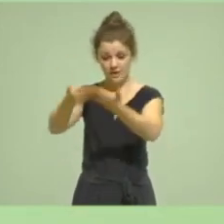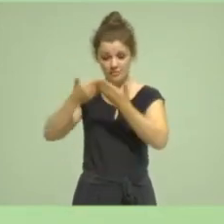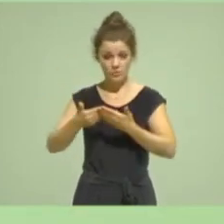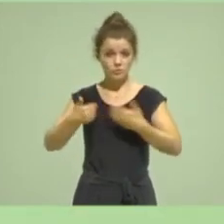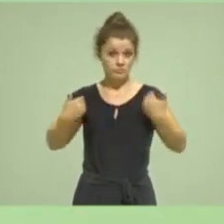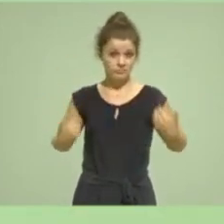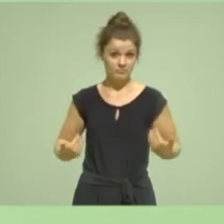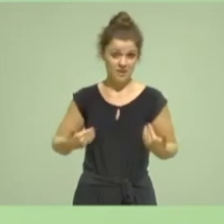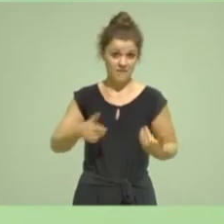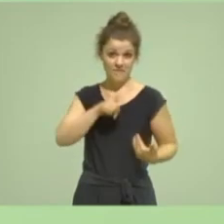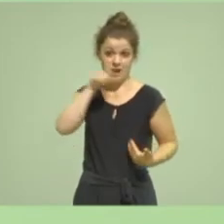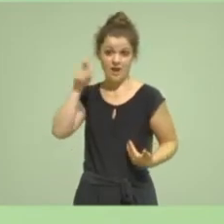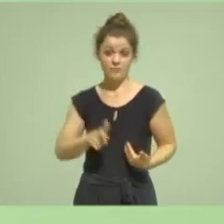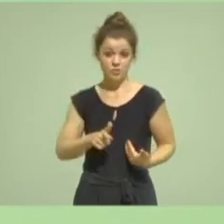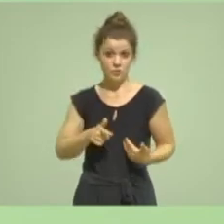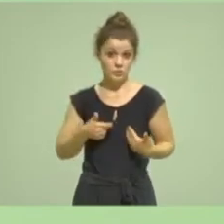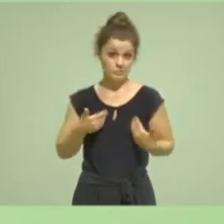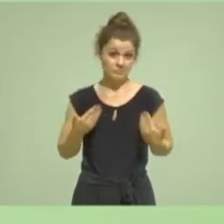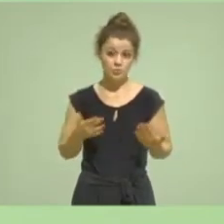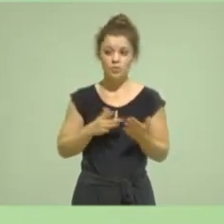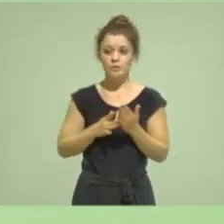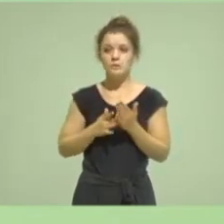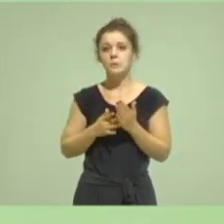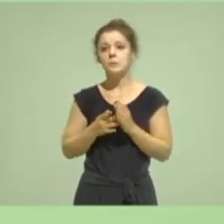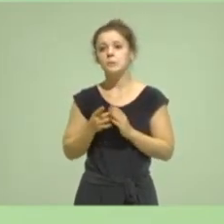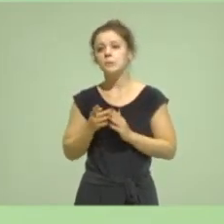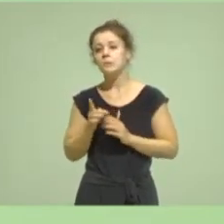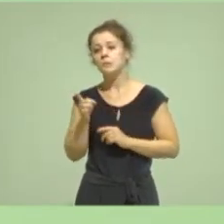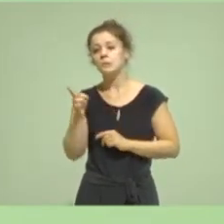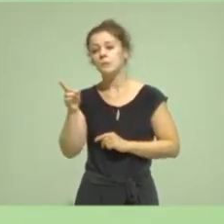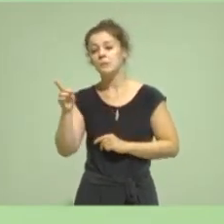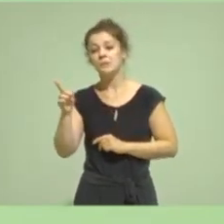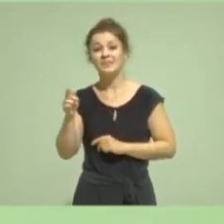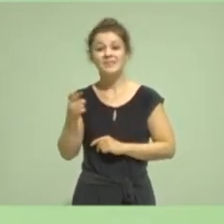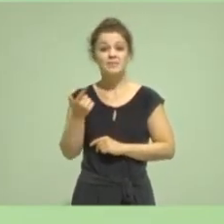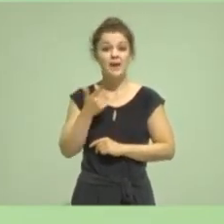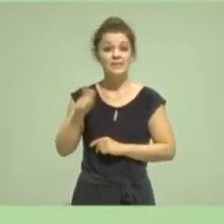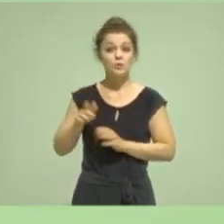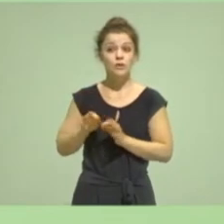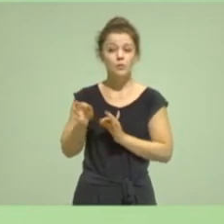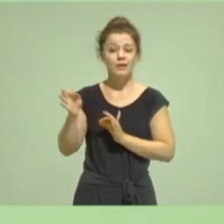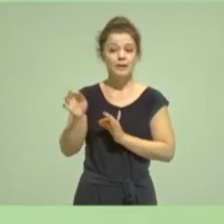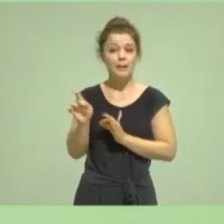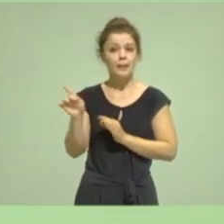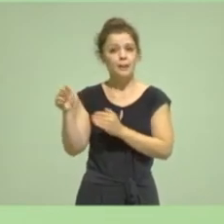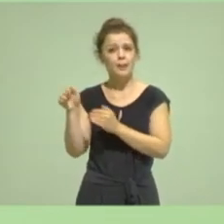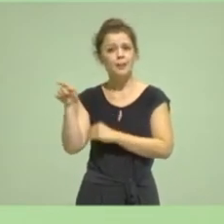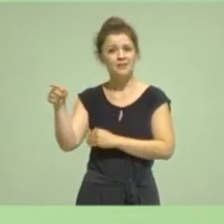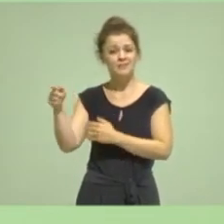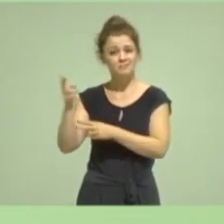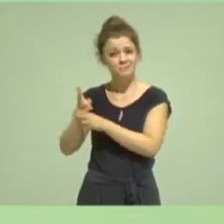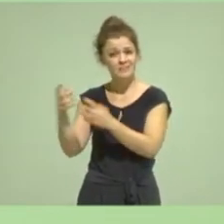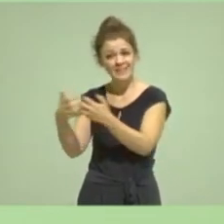weil keine 2000 Kilometer entfernt übrigens noch immer Krieg herrscht, weil Menschen genau dafür